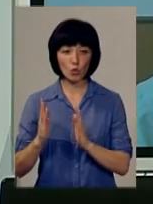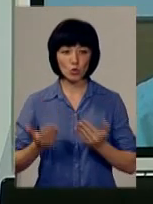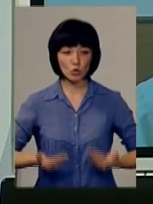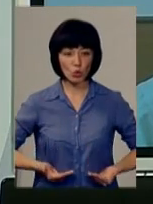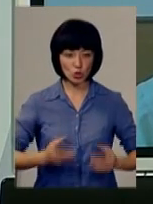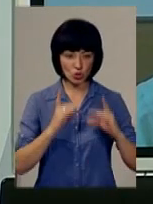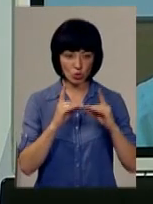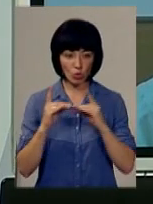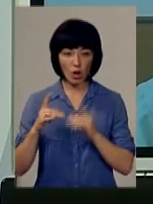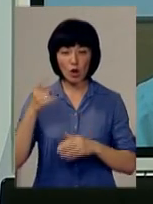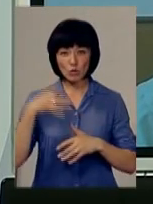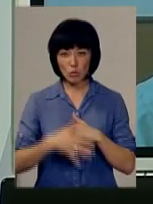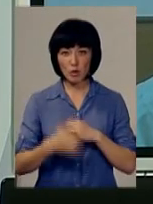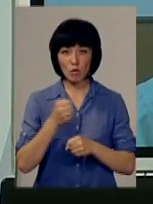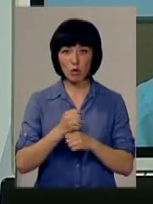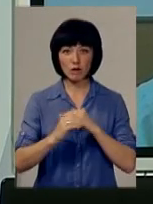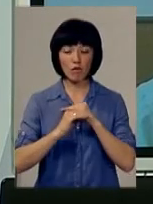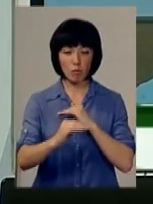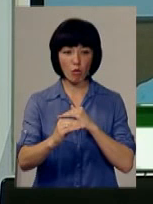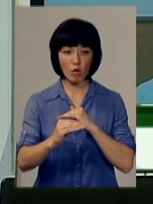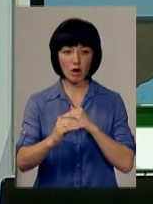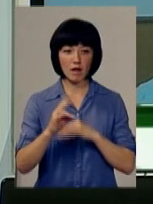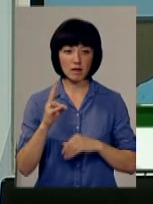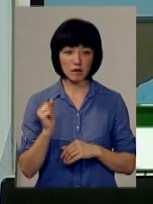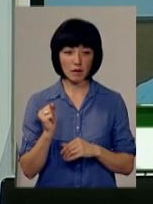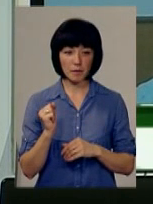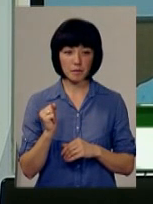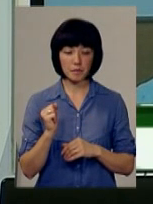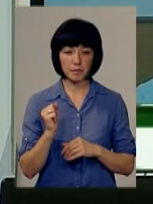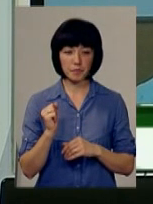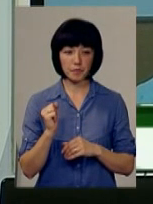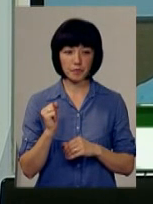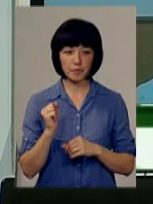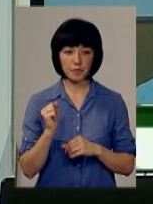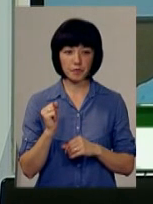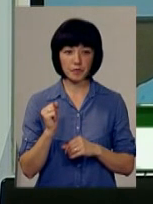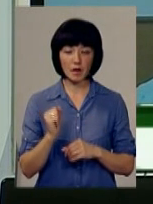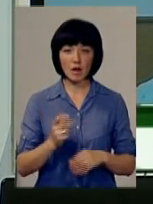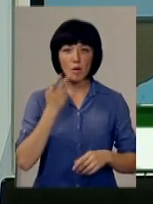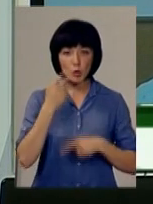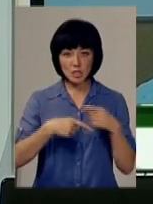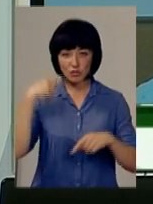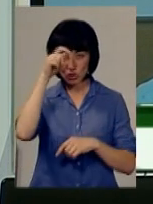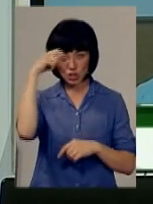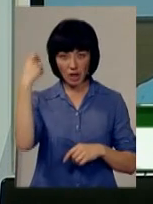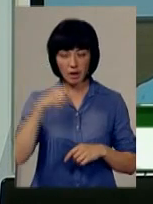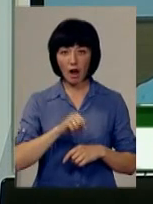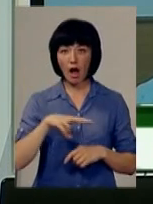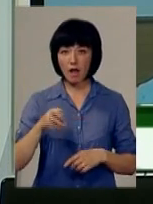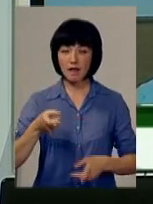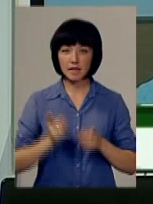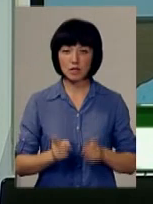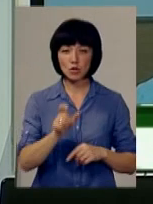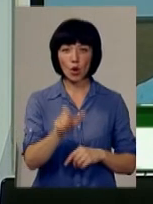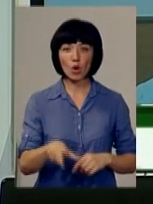ну, розумієте, як робота в полі, робота на постійній жарі. Але дійсно, що